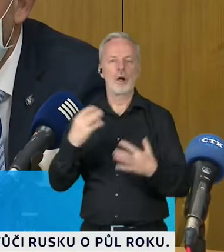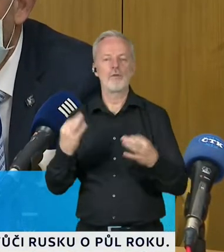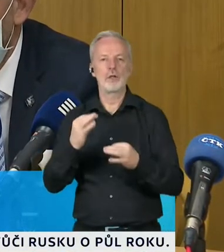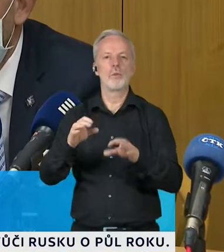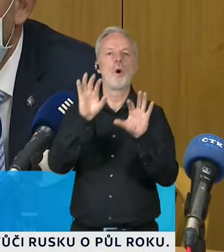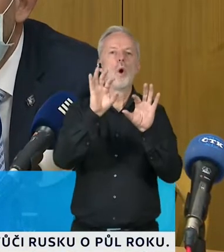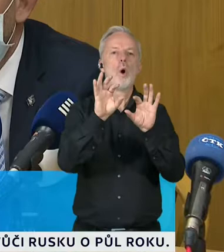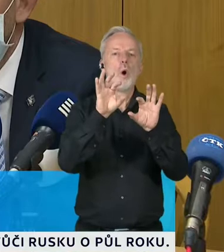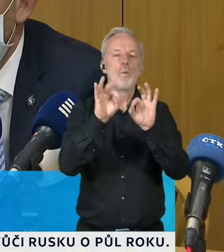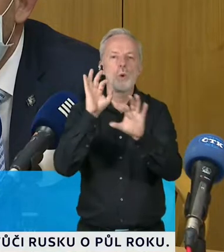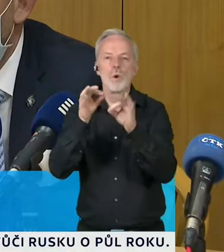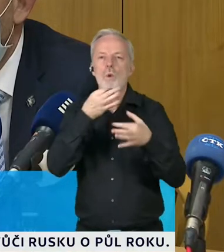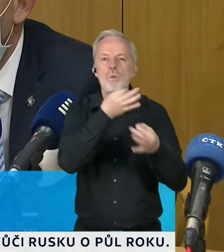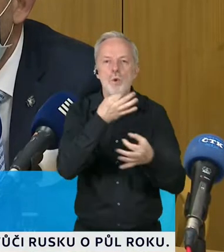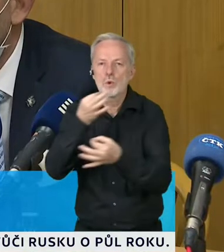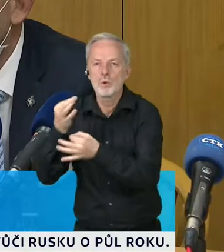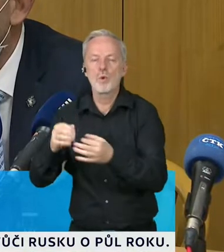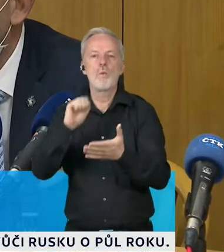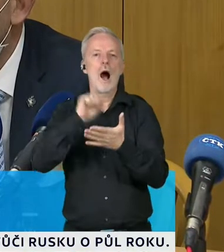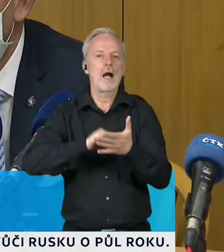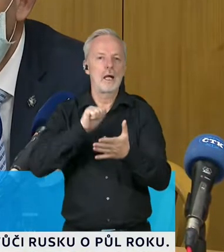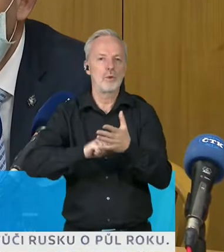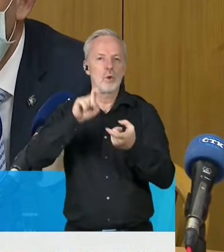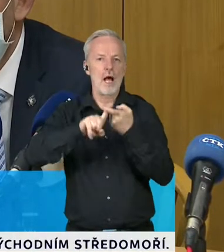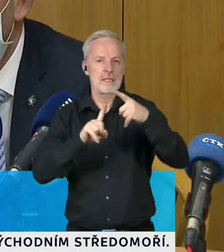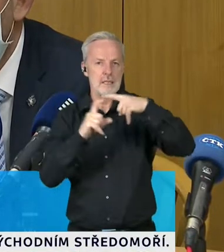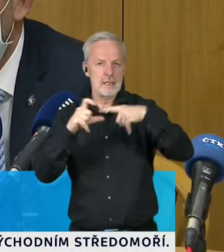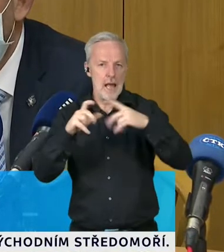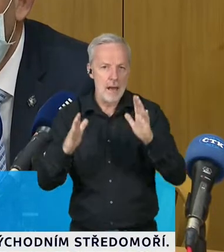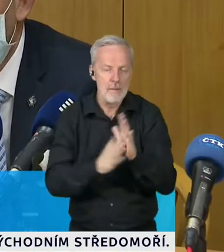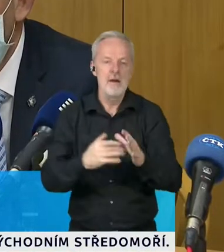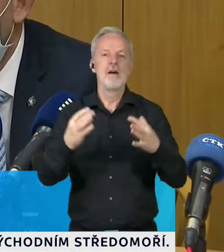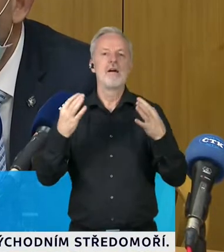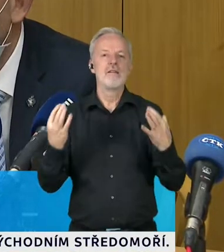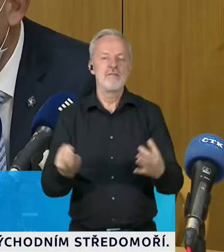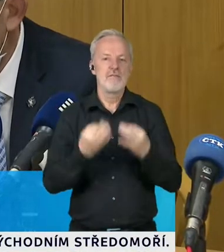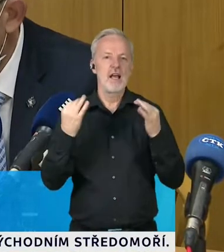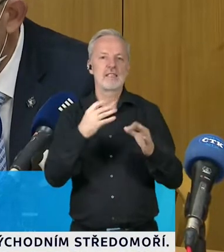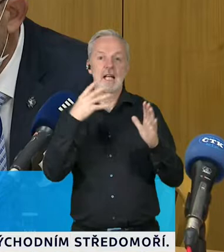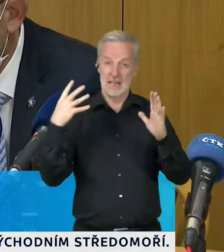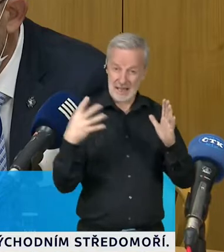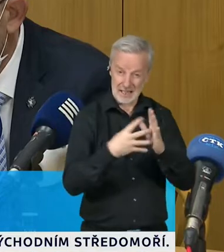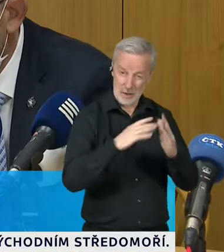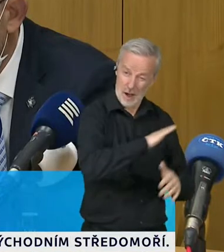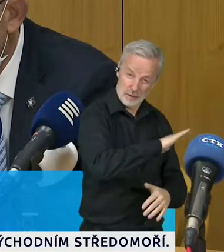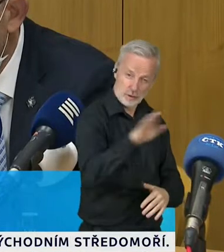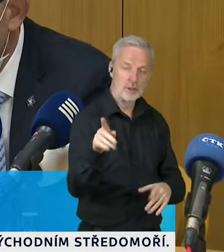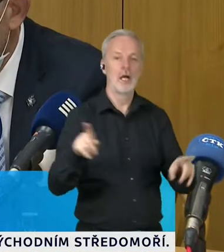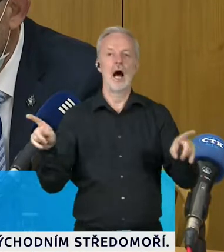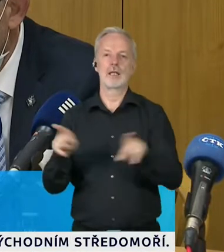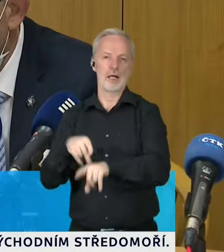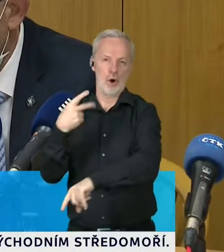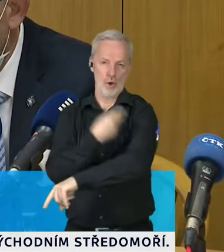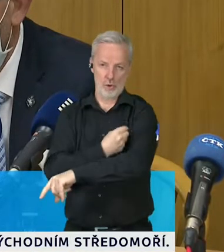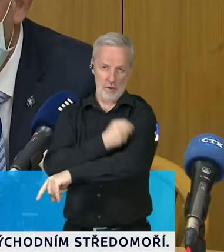se právě očkování a testování v naší populaci. Myslím si, že to jsou a pro vás budou velmi zajímavá data. Pan